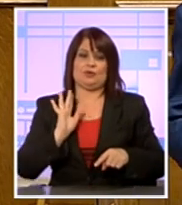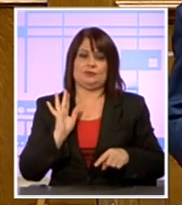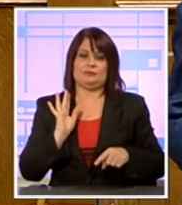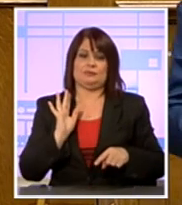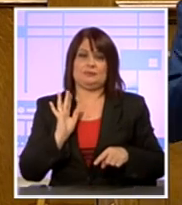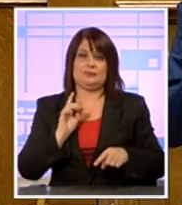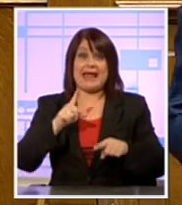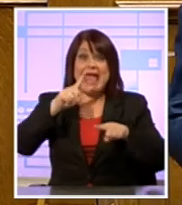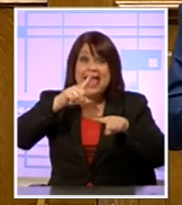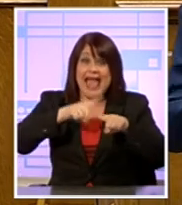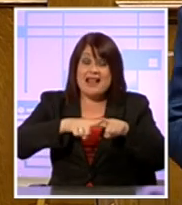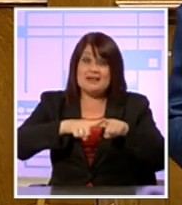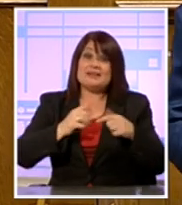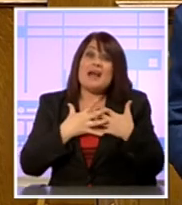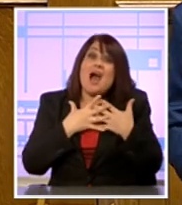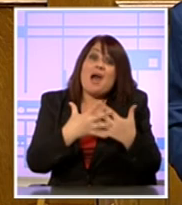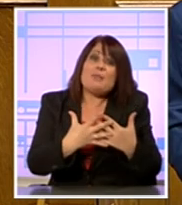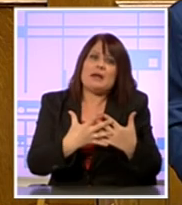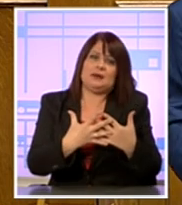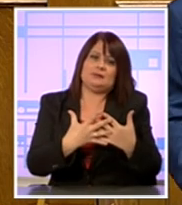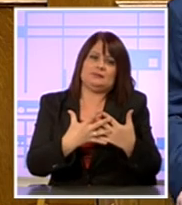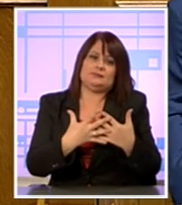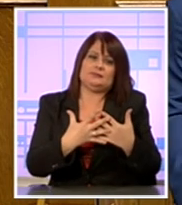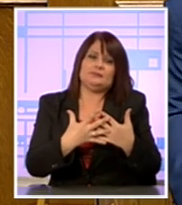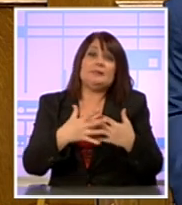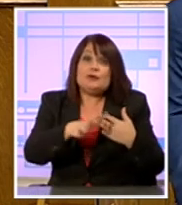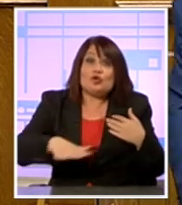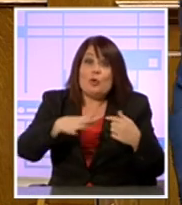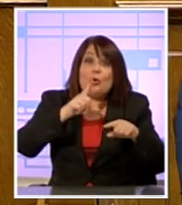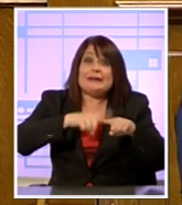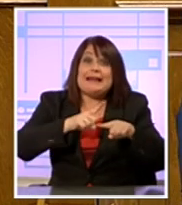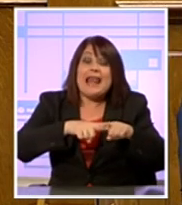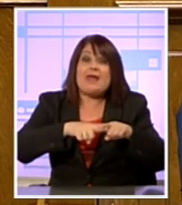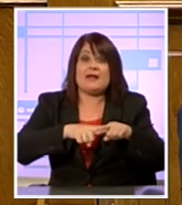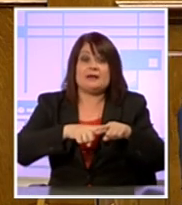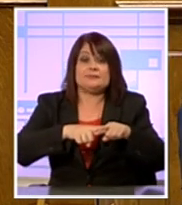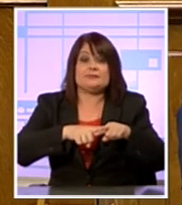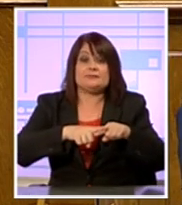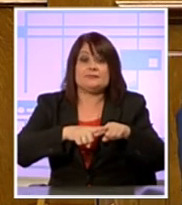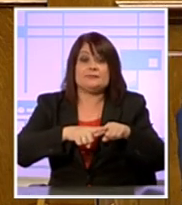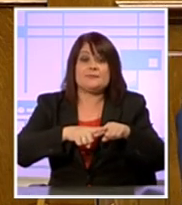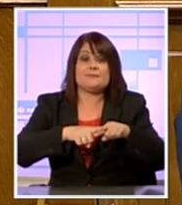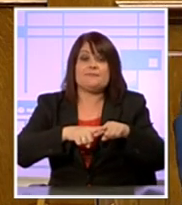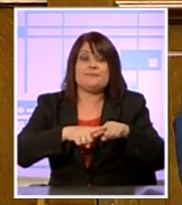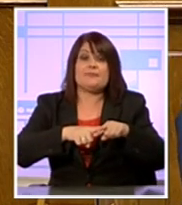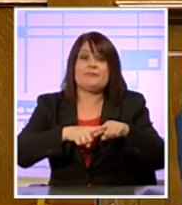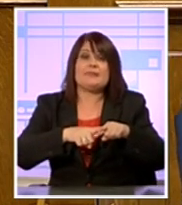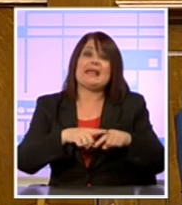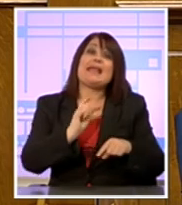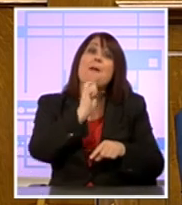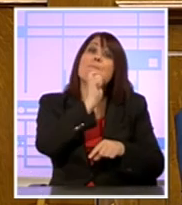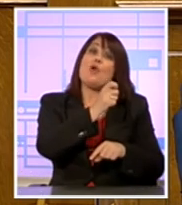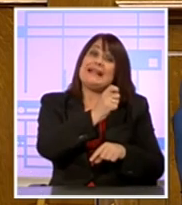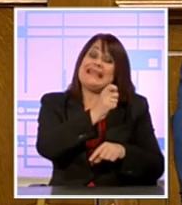Έλληνας που πονάει τον τόπο ότι η πολιτική με ήττα και η πολιτική με